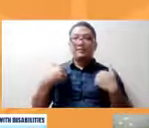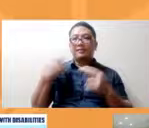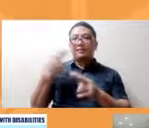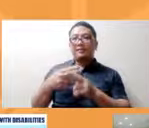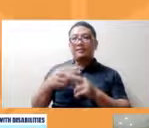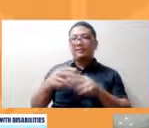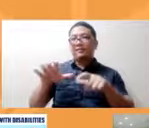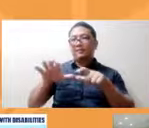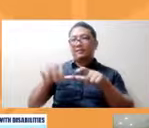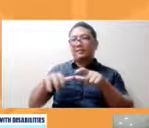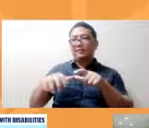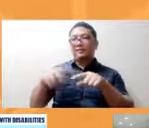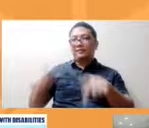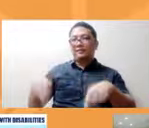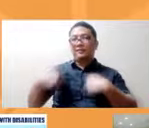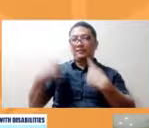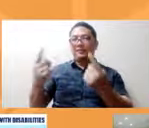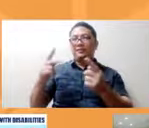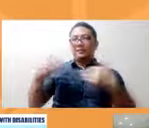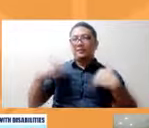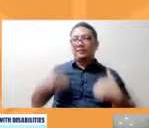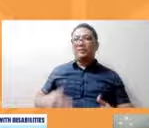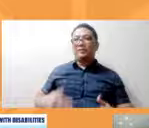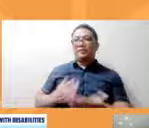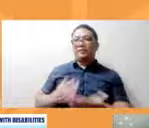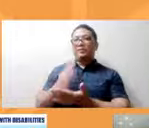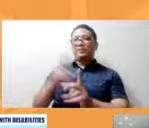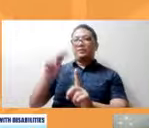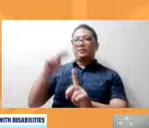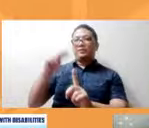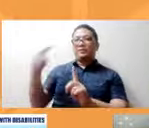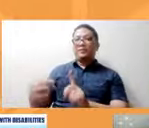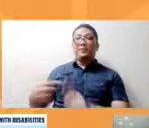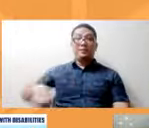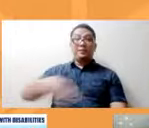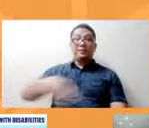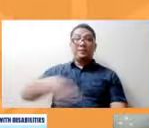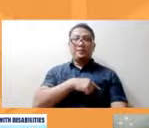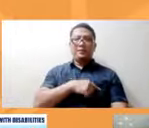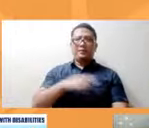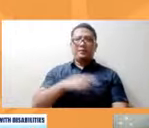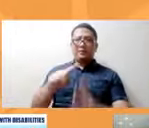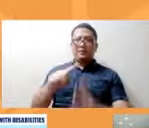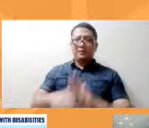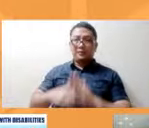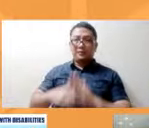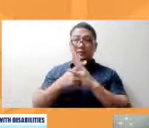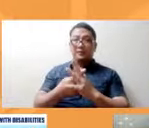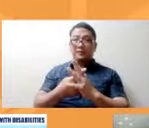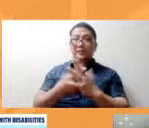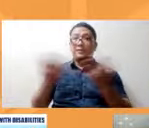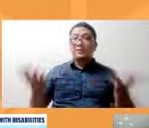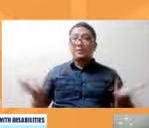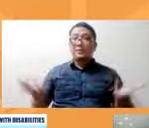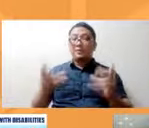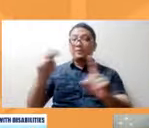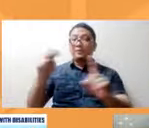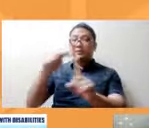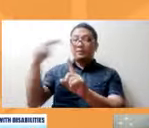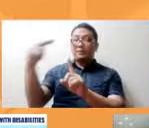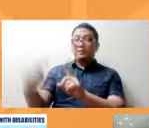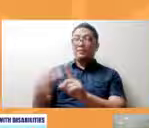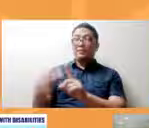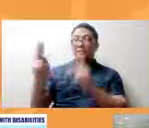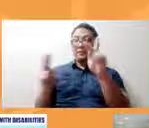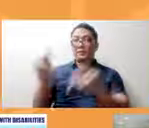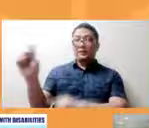from the human rights perspective so para sa amin magsisimula talaga ito ano ba yung tingin ng mga tao